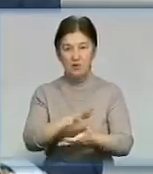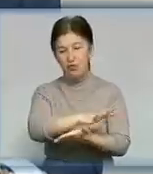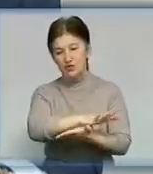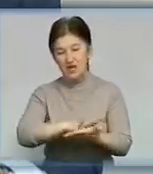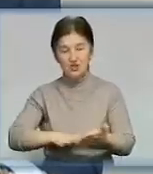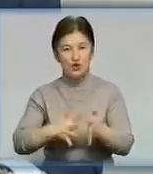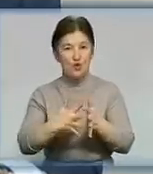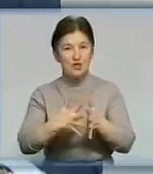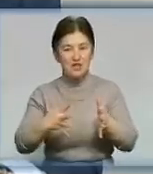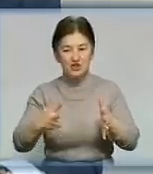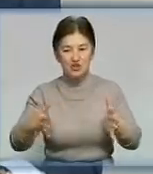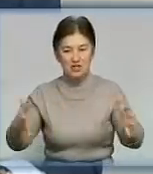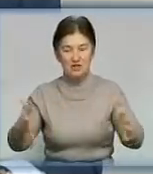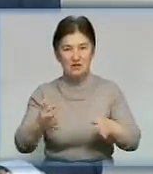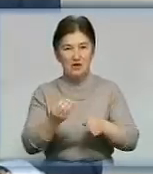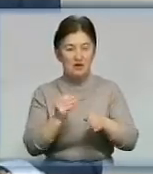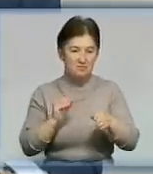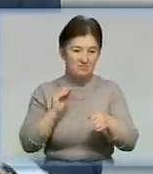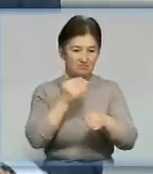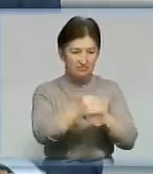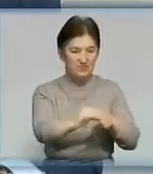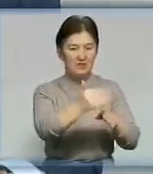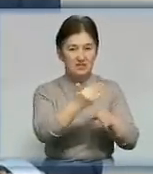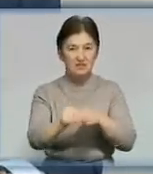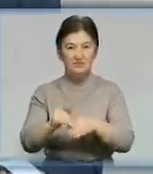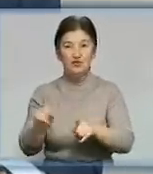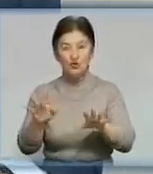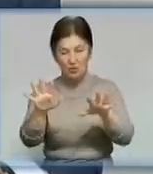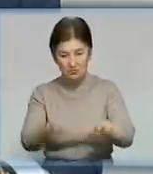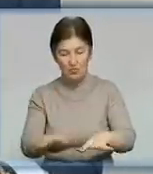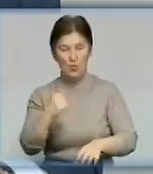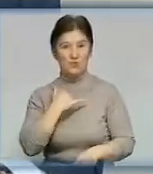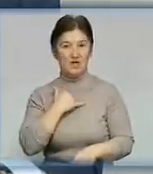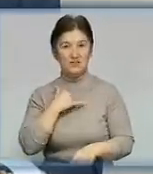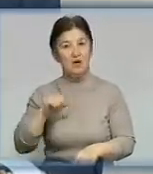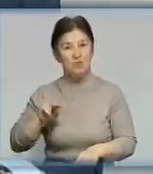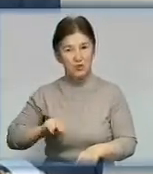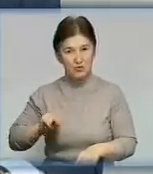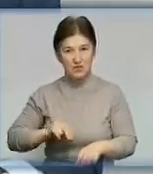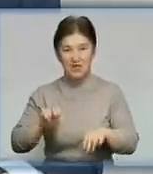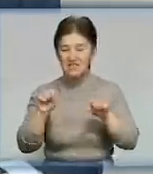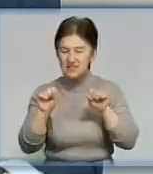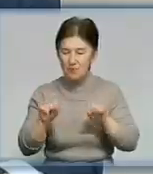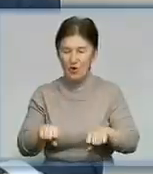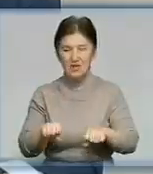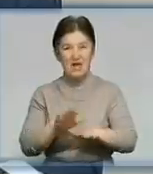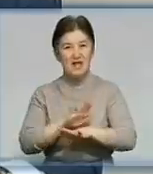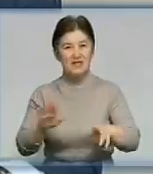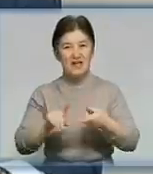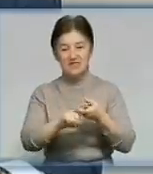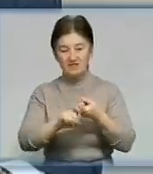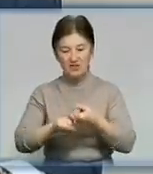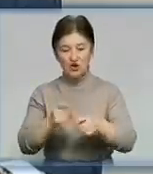інвесторів, які вже працюють, які змогли, не зважаючи на доволі